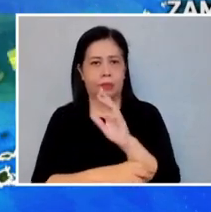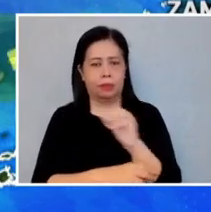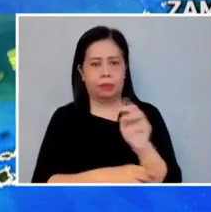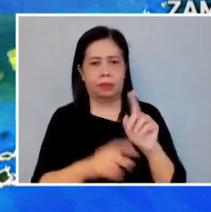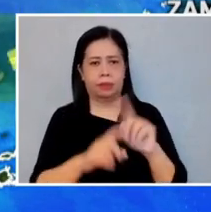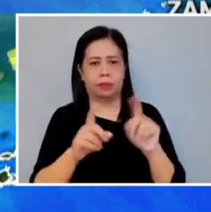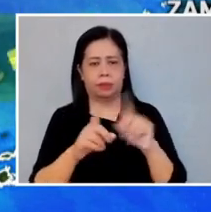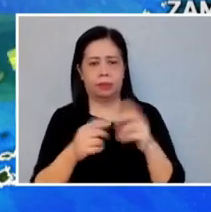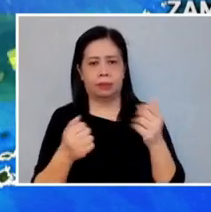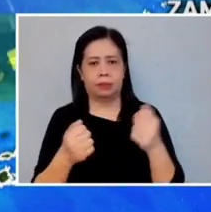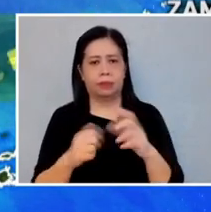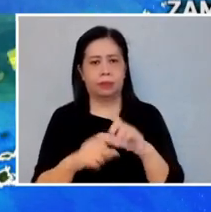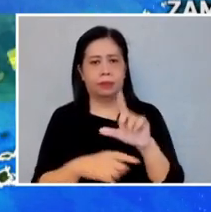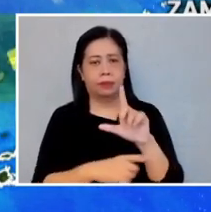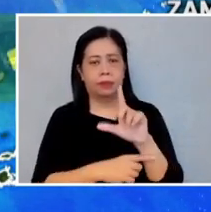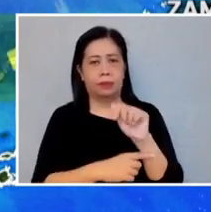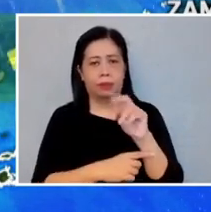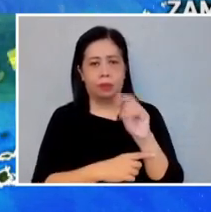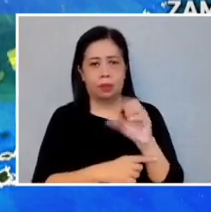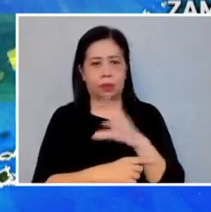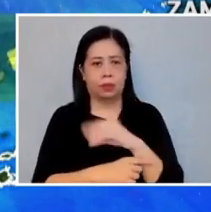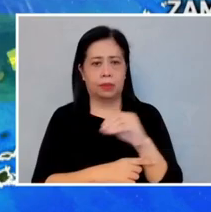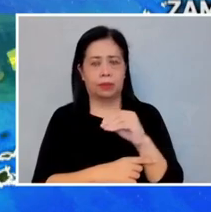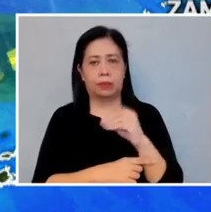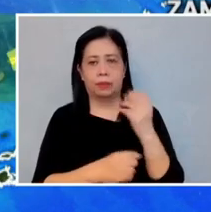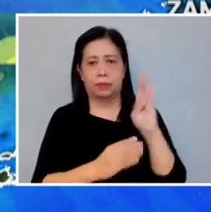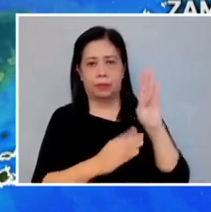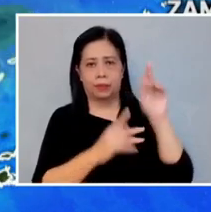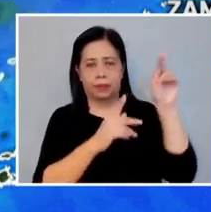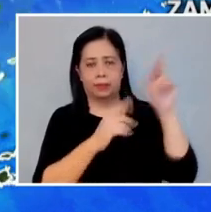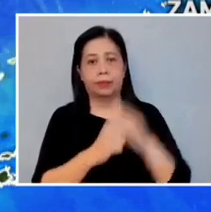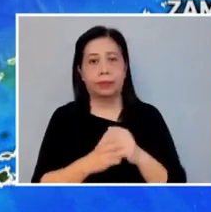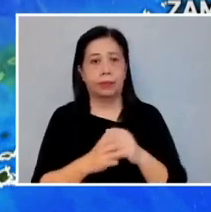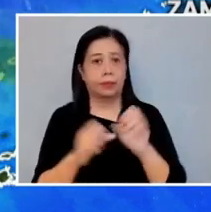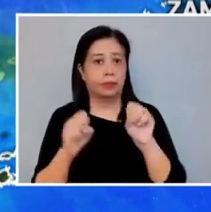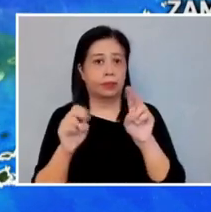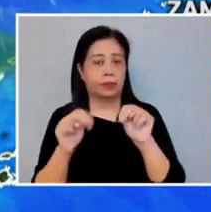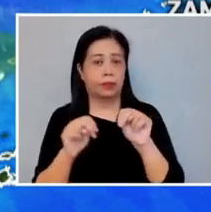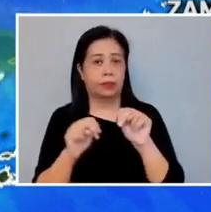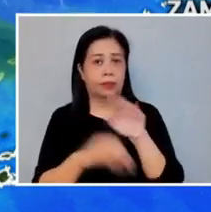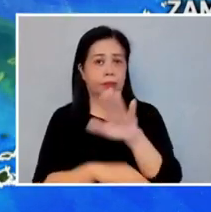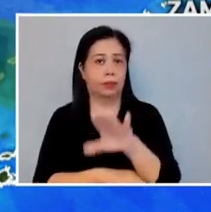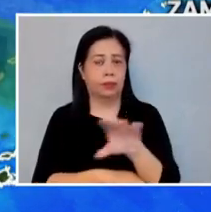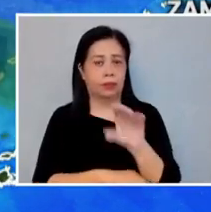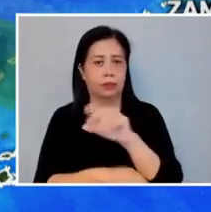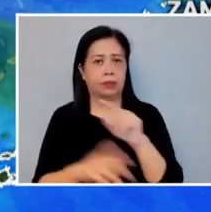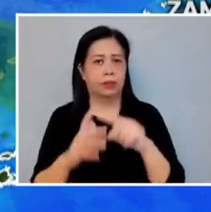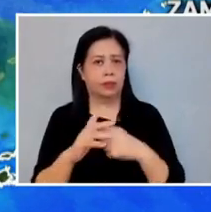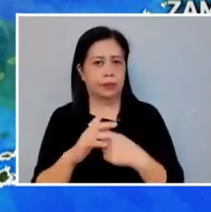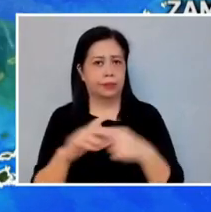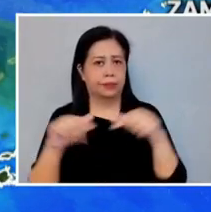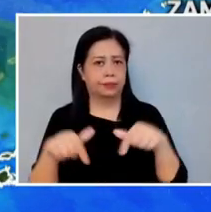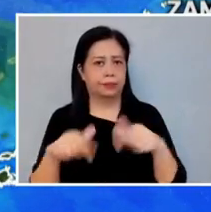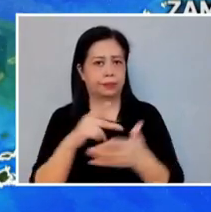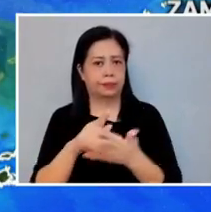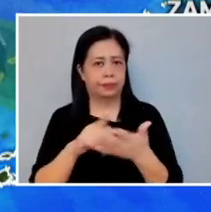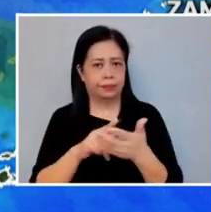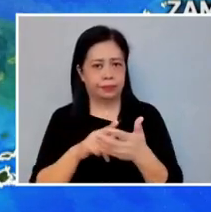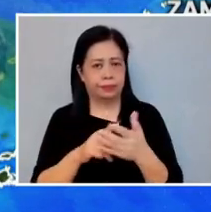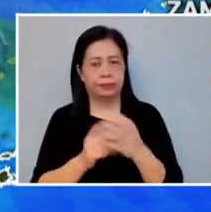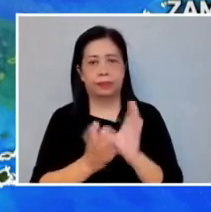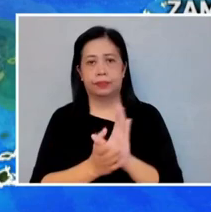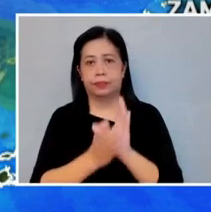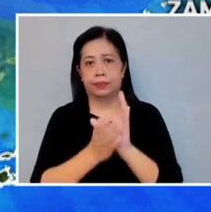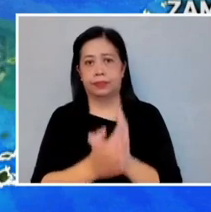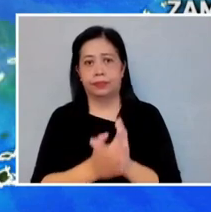ulan sa gabi sa Lanao del Sur at sa Bukidnon. Sa linggo ng hapon, magsisimula pa ang mga pagulan dito sa bahagi ng Zamboanga